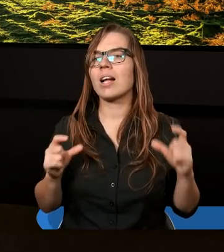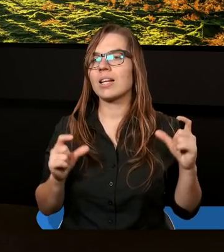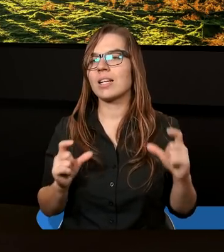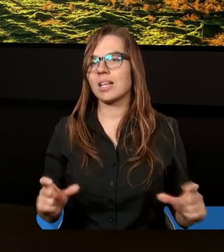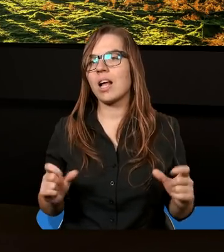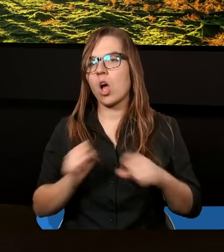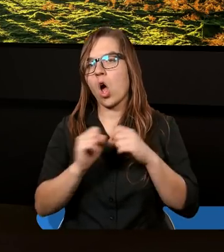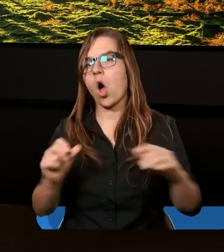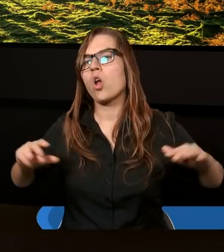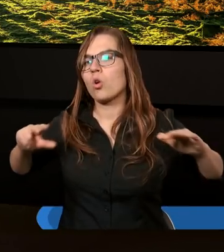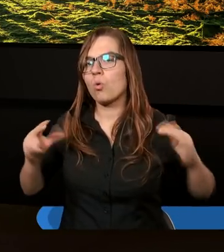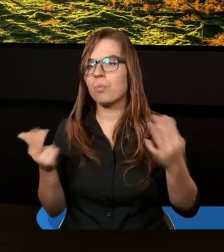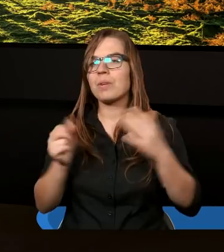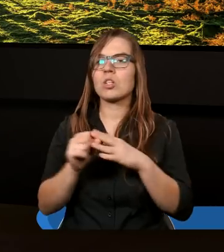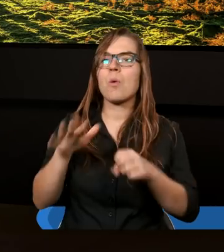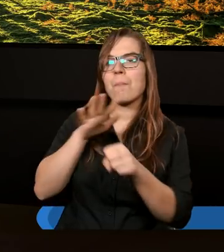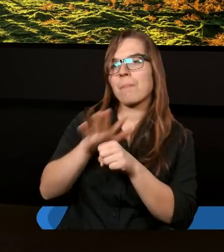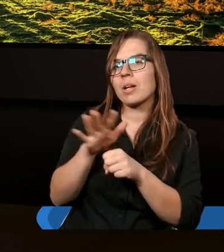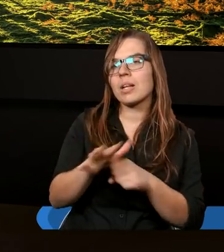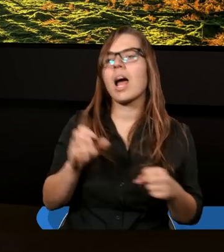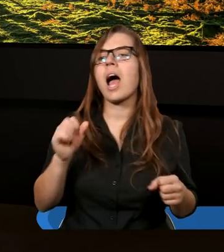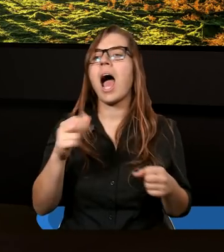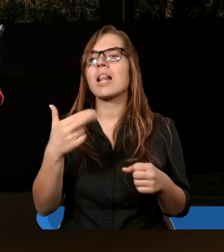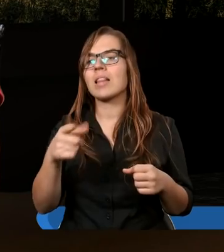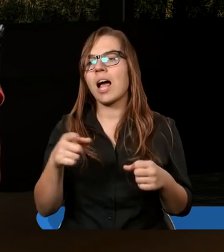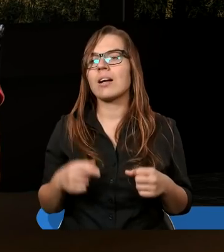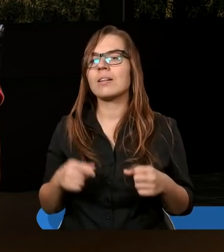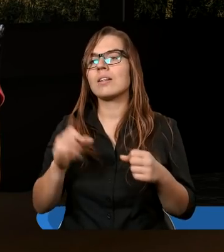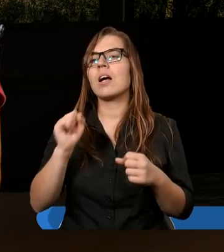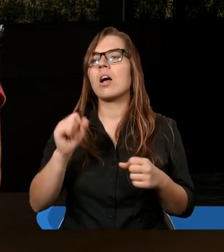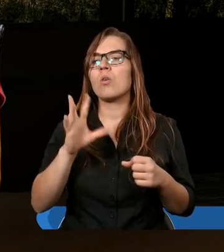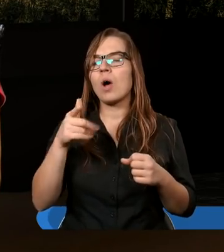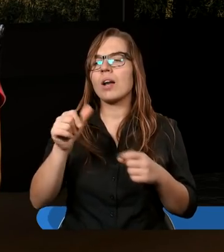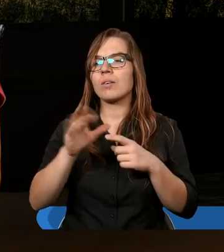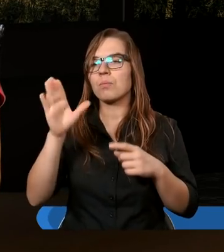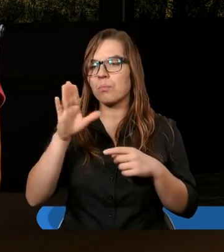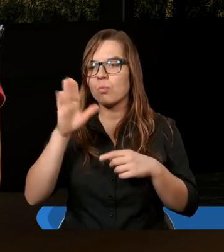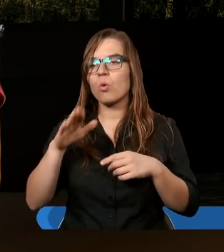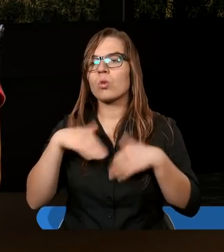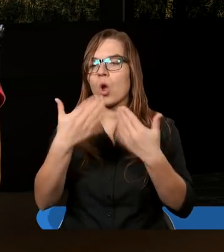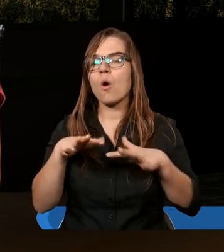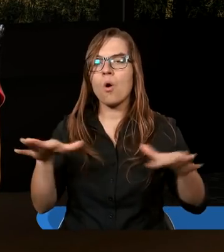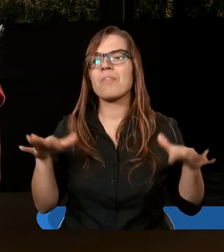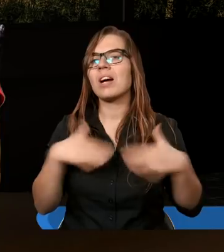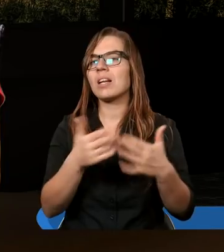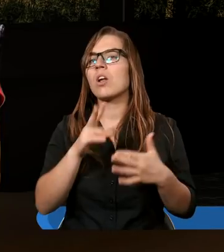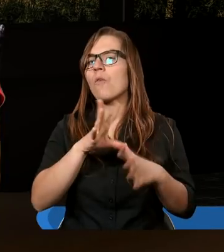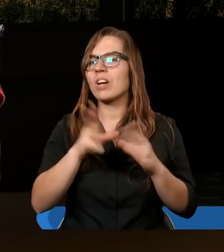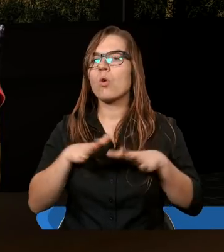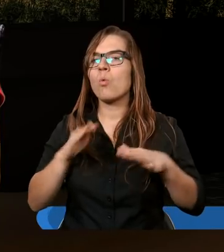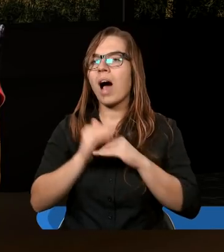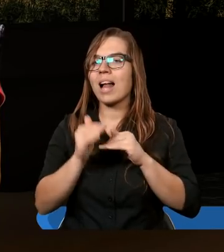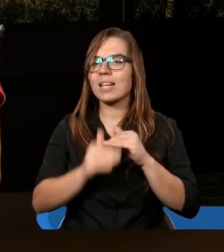od ósmego do piętnastego. Magda. A władny jest Bóg udzielić wam obficie wszelkiej